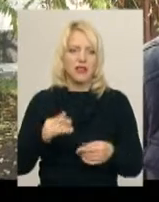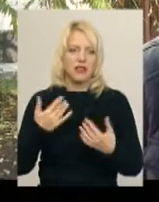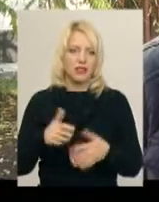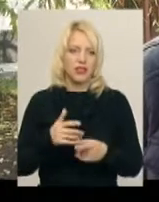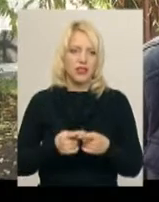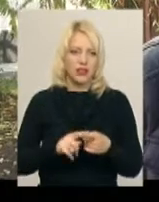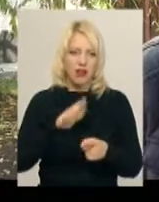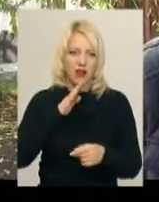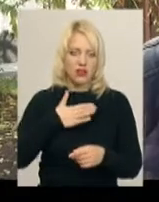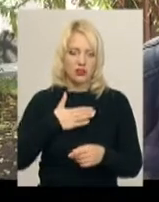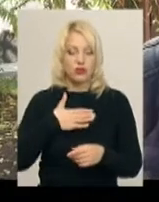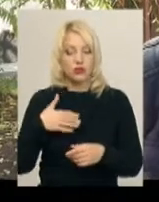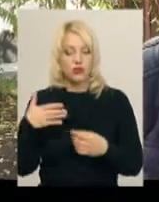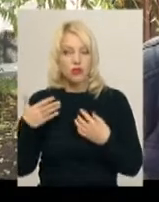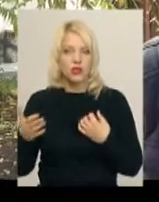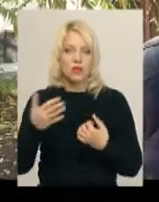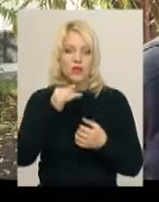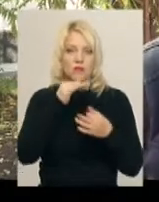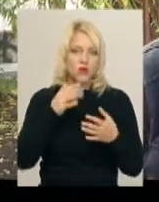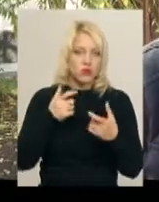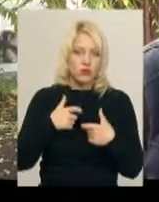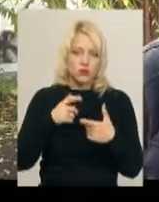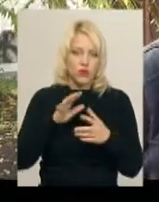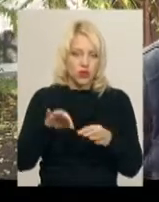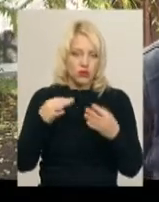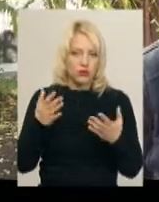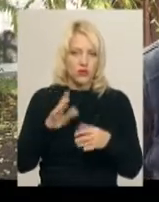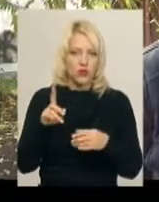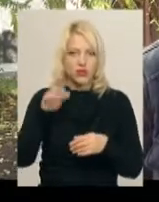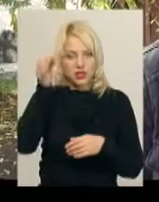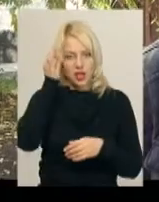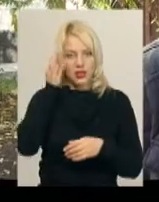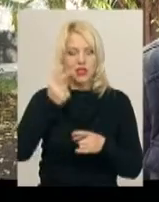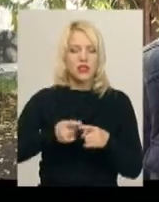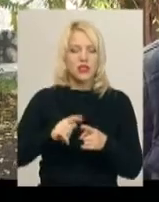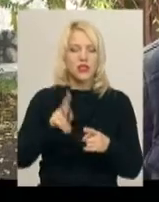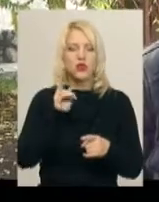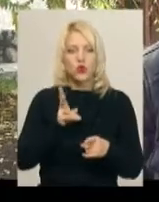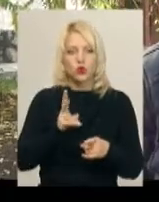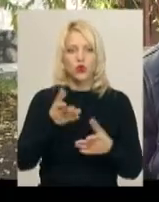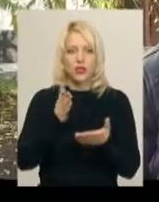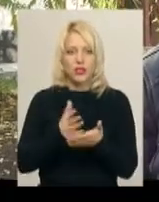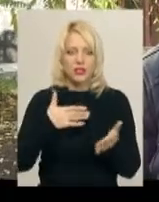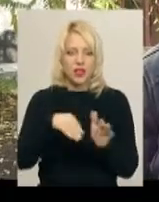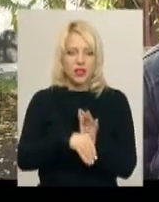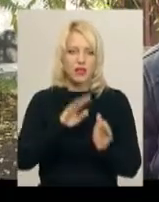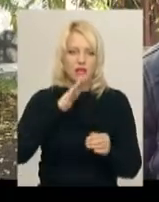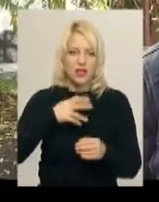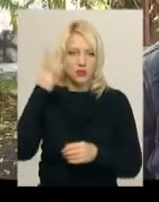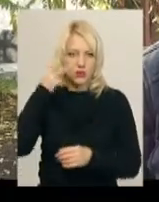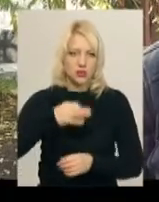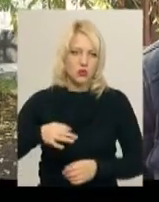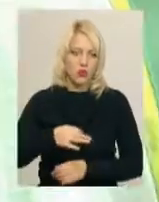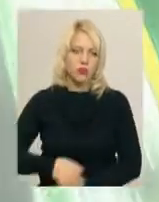З нашої сторони ми не можемо собі не дозволити згадати всіх тих, хто є загинувшим в нашій Хмельницькій